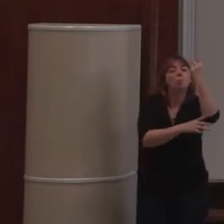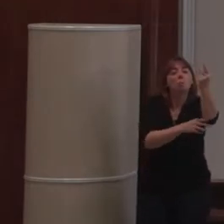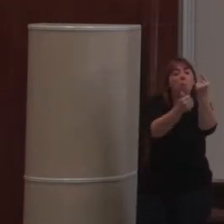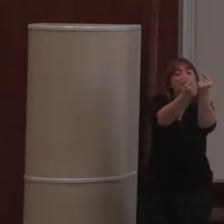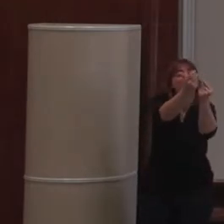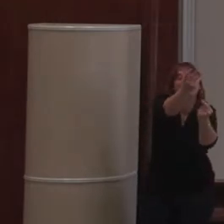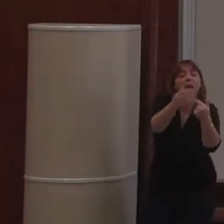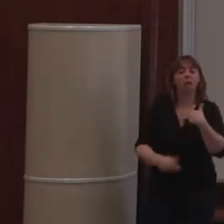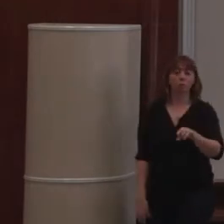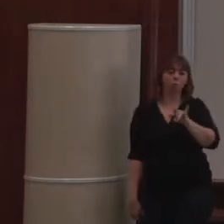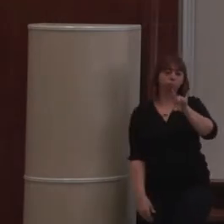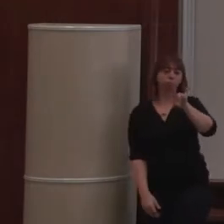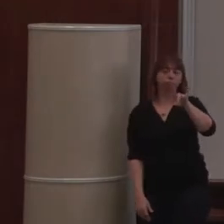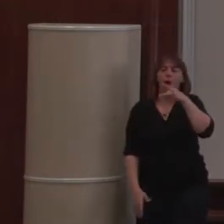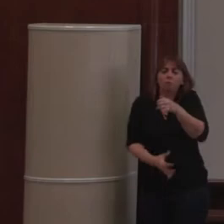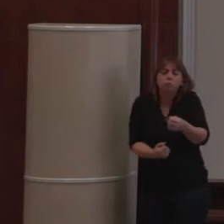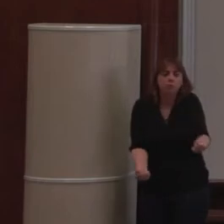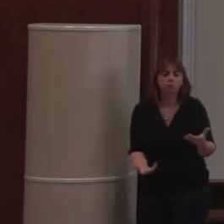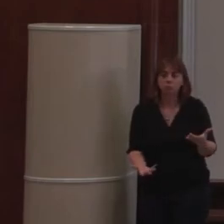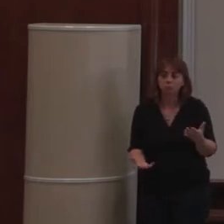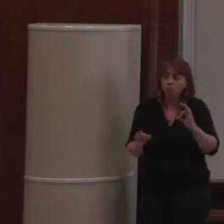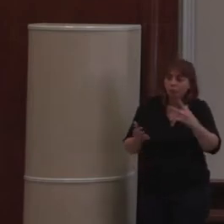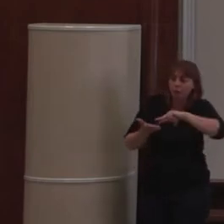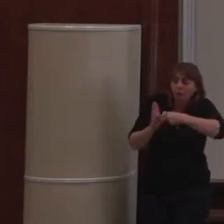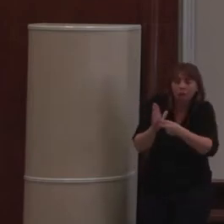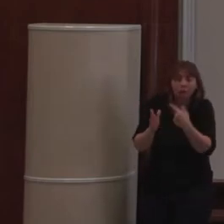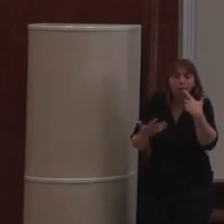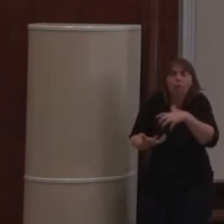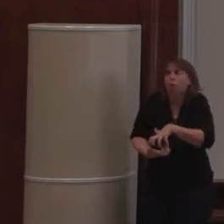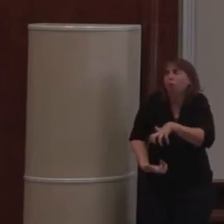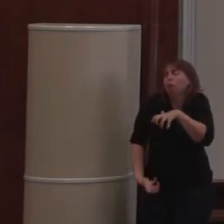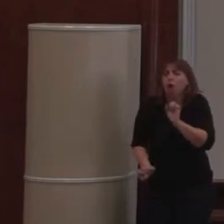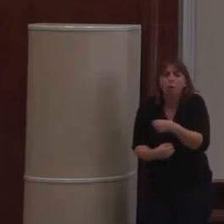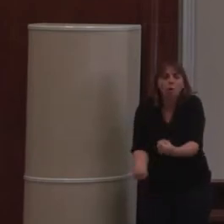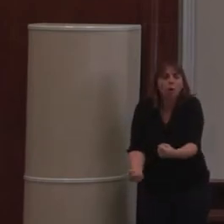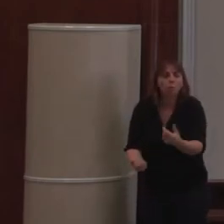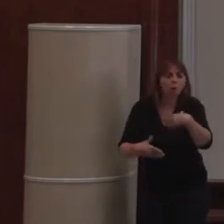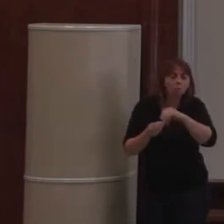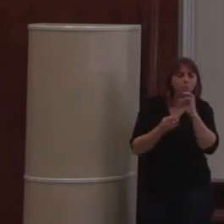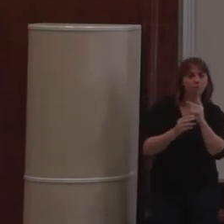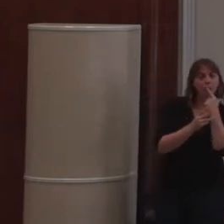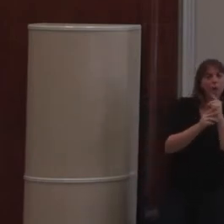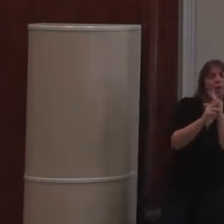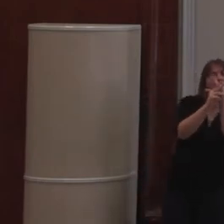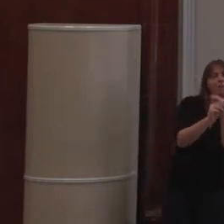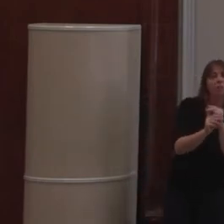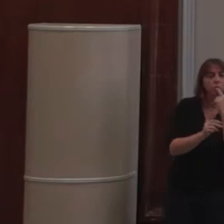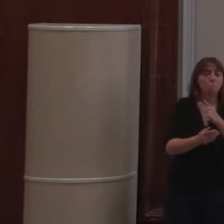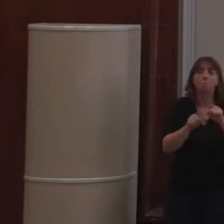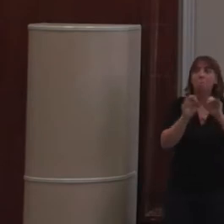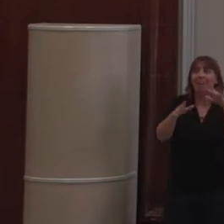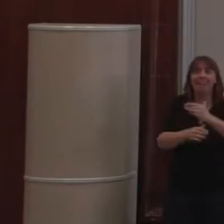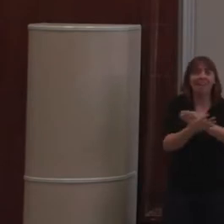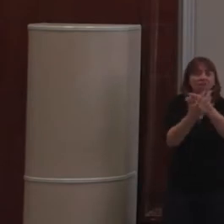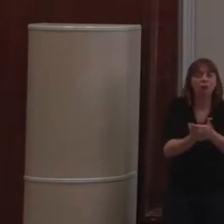La partie technique, elle est gigantesque. Parce que pour implémenter tous ces use cases-là, c'est très, très coûteux. Ce n pas simplement